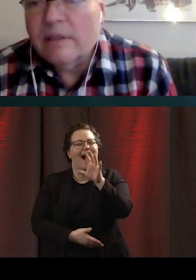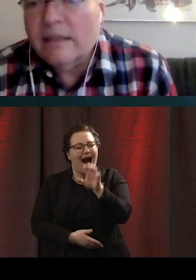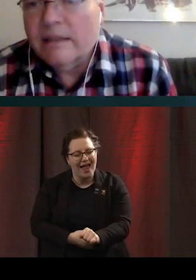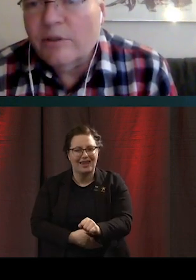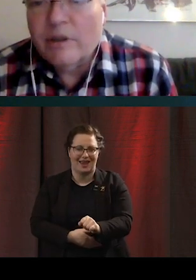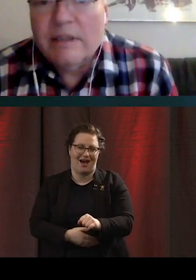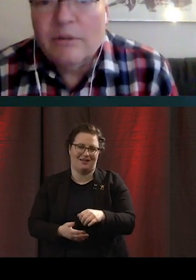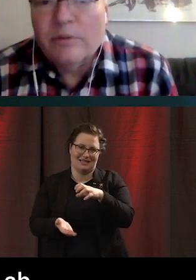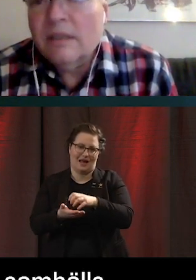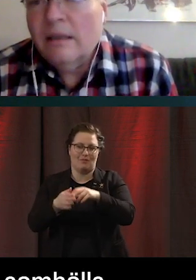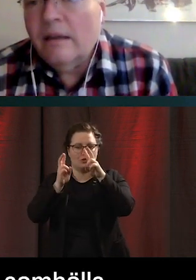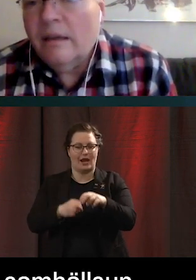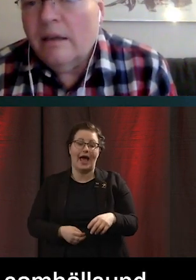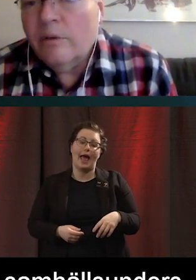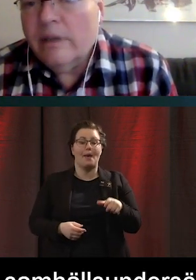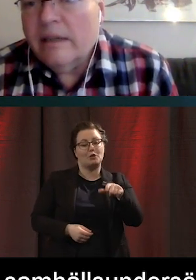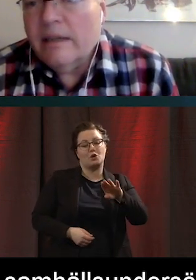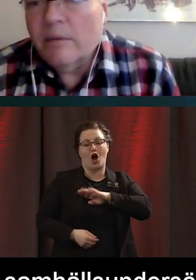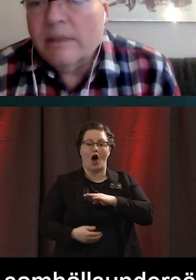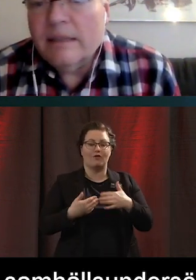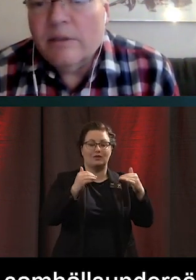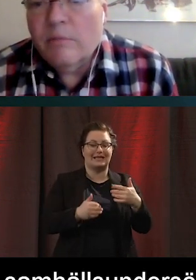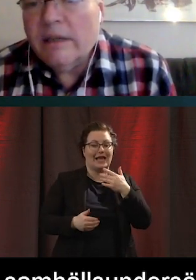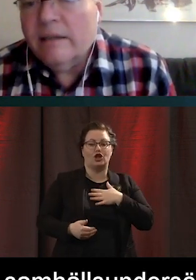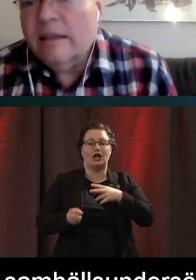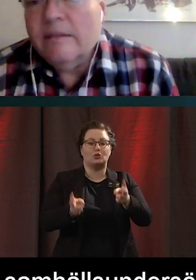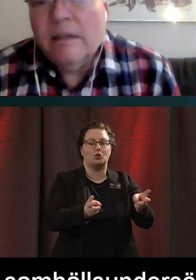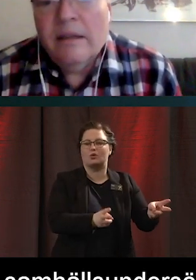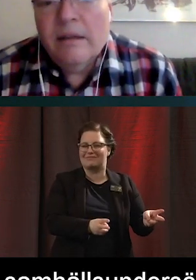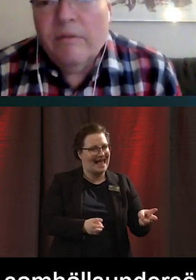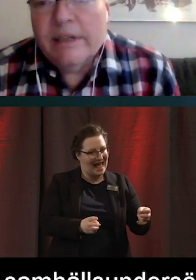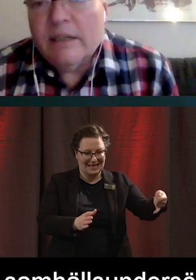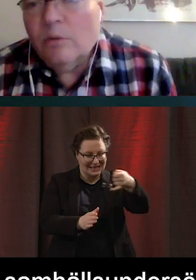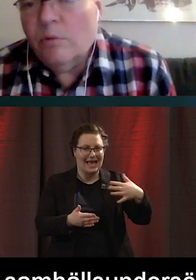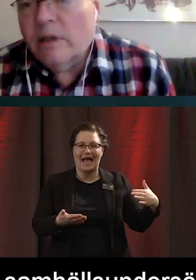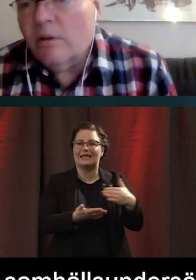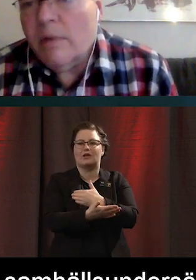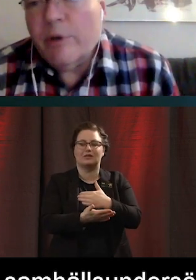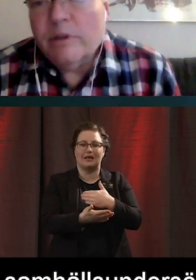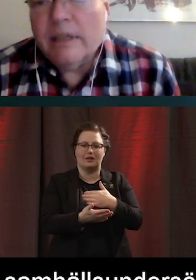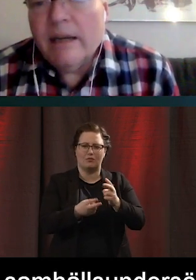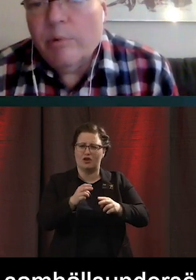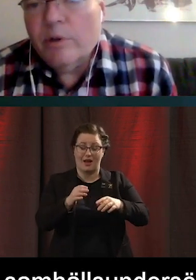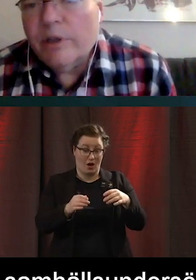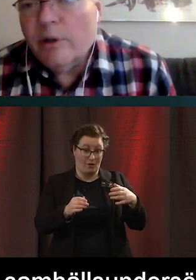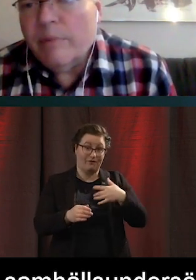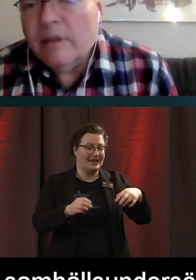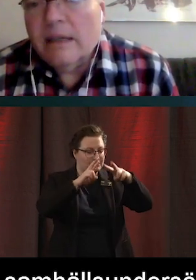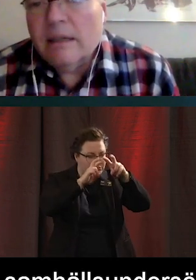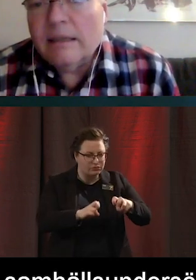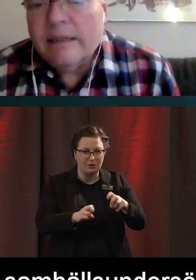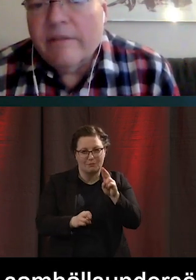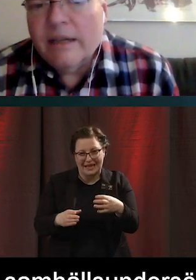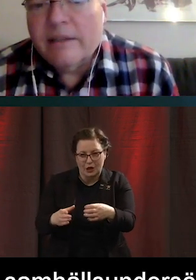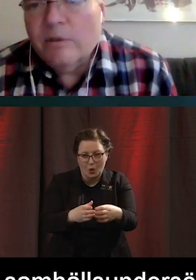med funktionsnedsättning tycker sig i och så. Då är det en genomsnittlig summa där variationen om man bryter ner det här på undergrupper